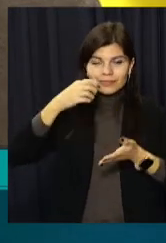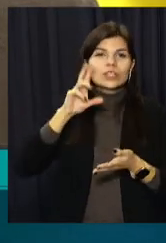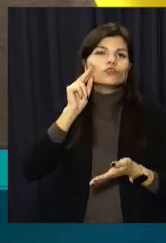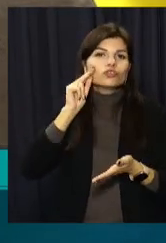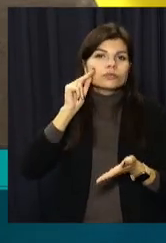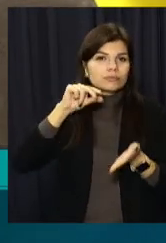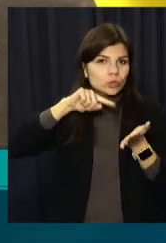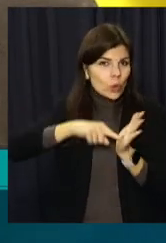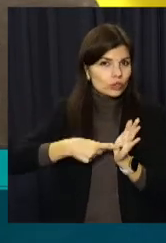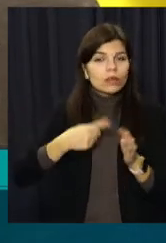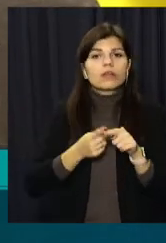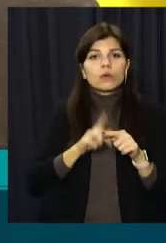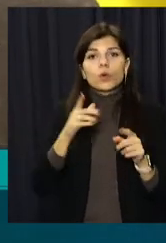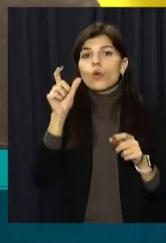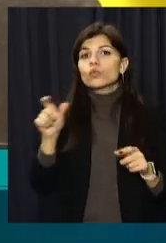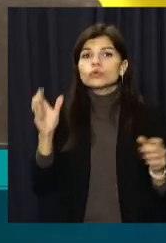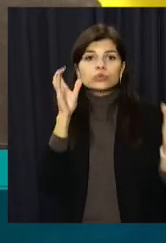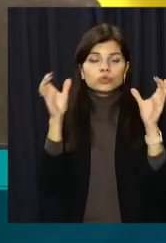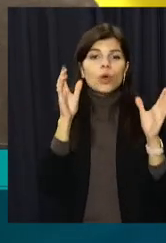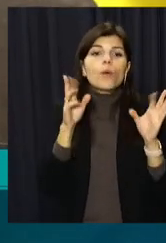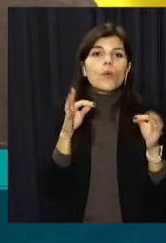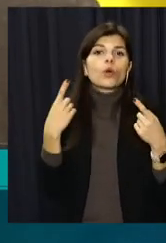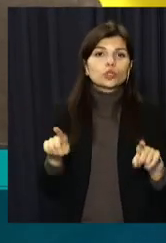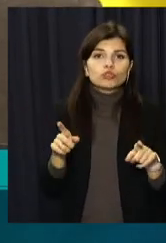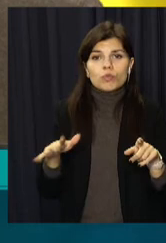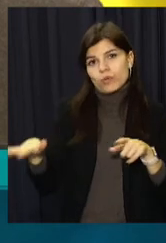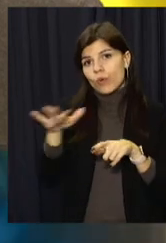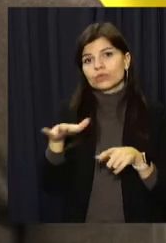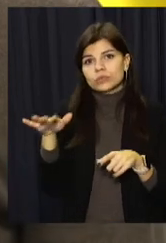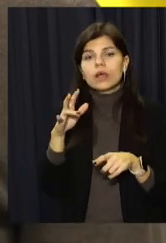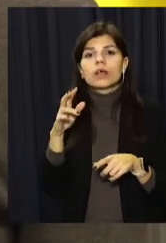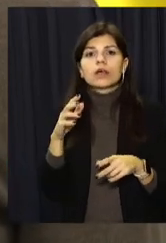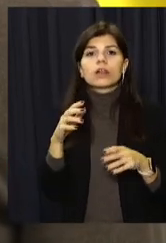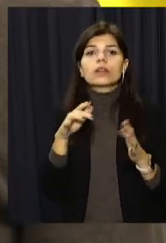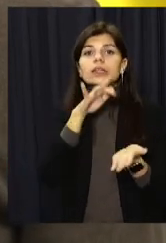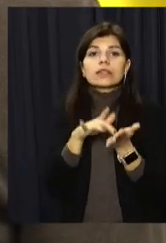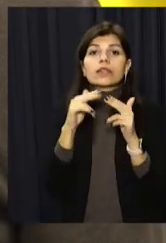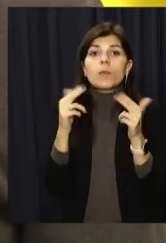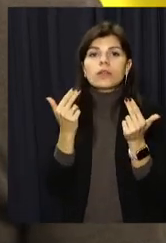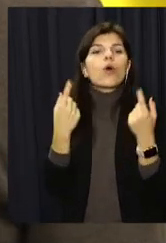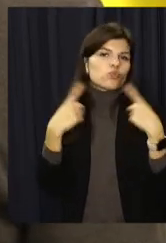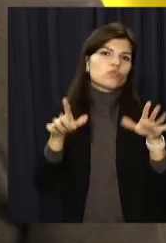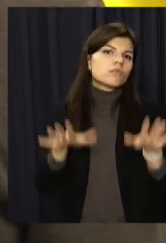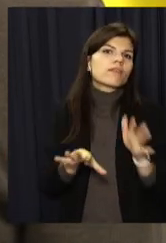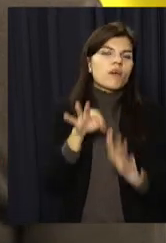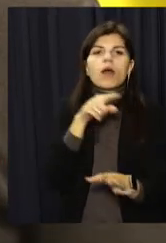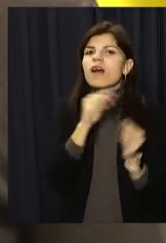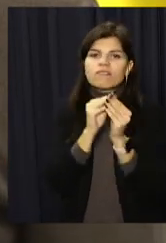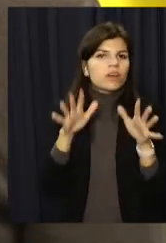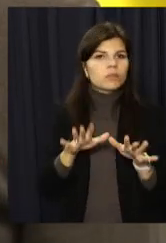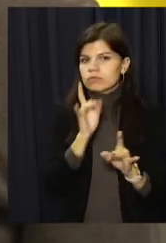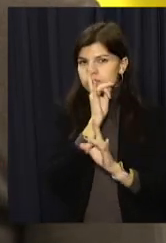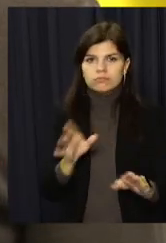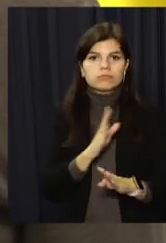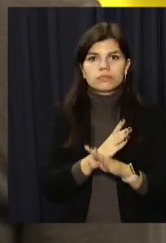ну, відповідно, можливо, це будуть громадські слухання вже по іншій площадці на території міста Дніпра. Але наразі будівництво на